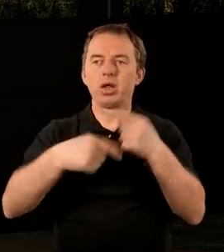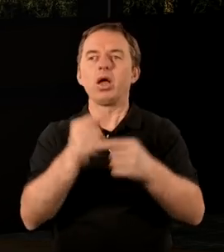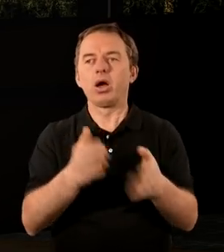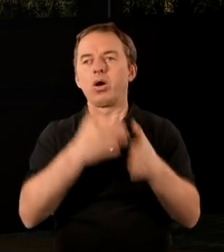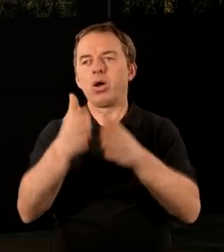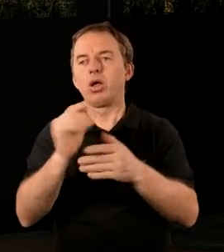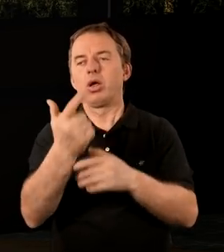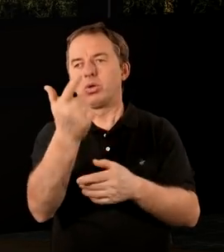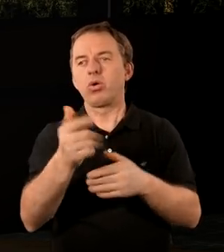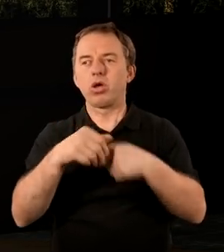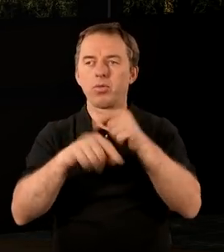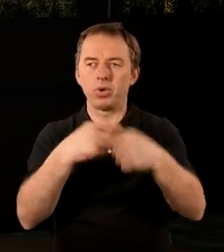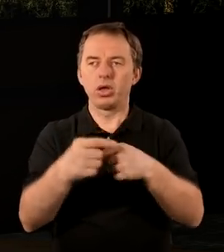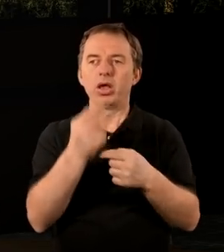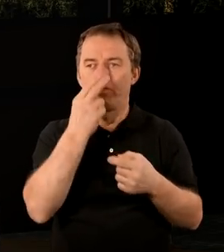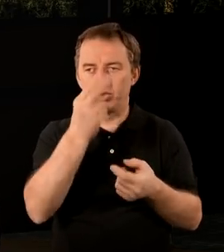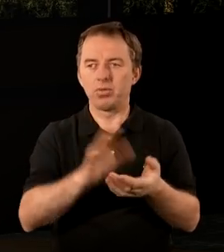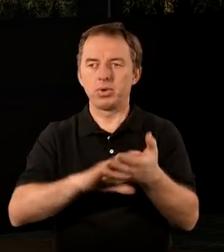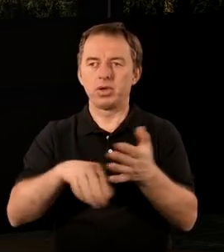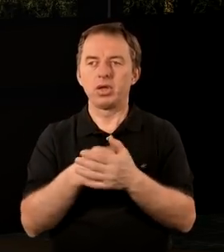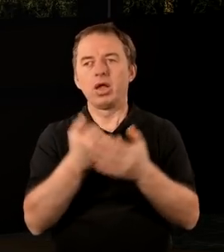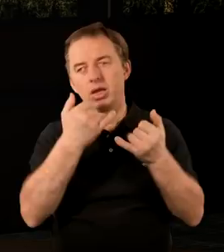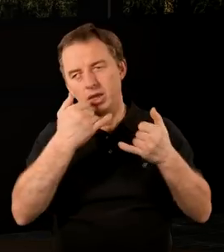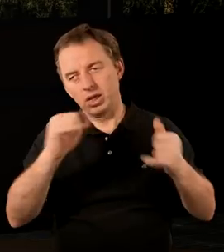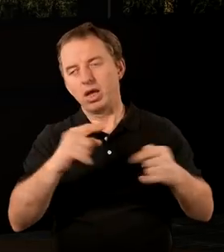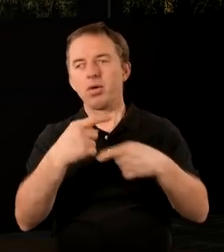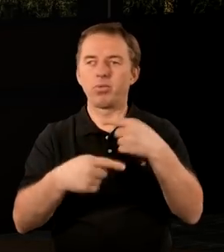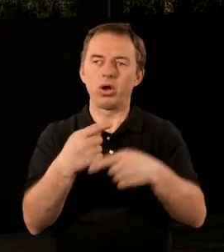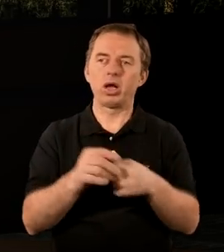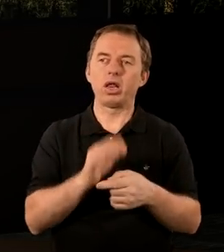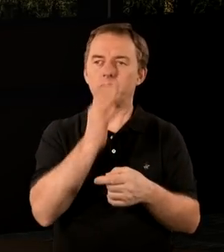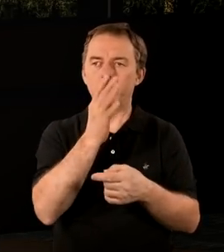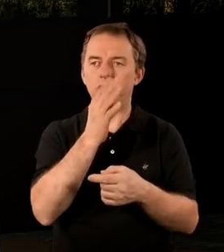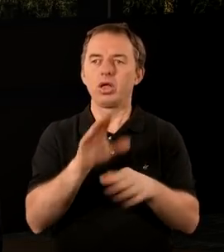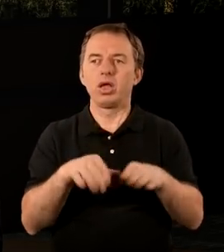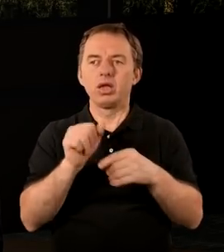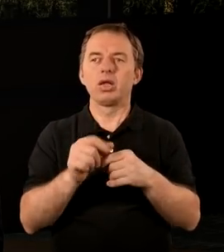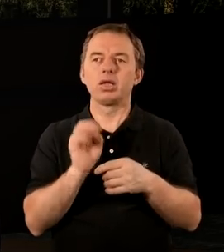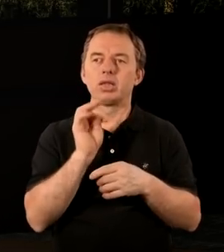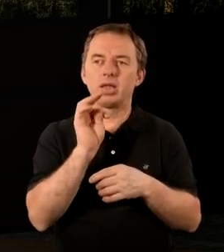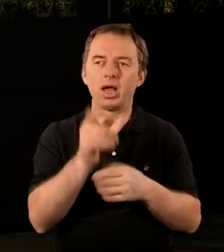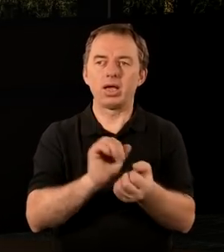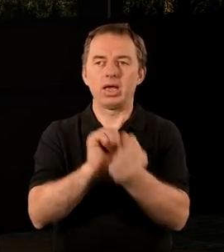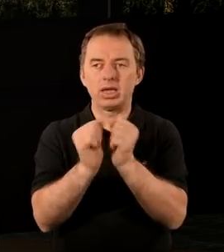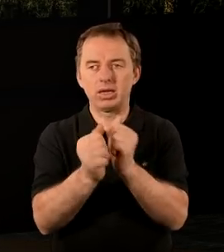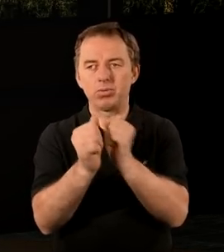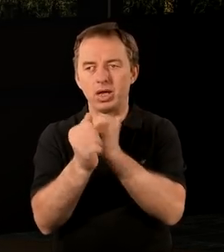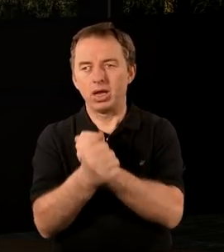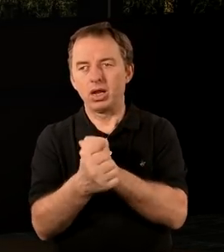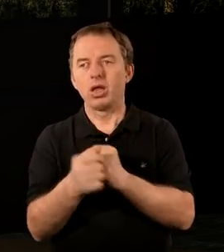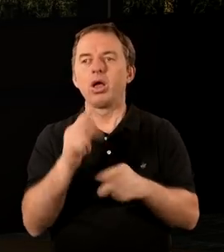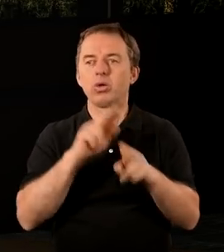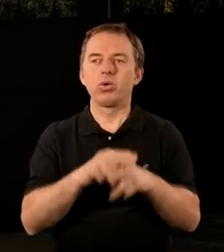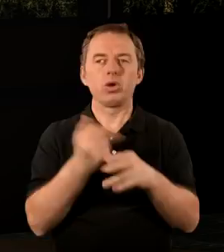pokolenie, to już jest kolejne, drugie pokolenie. Nieraz widzimy w Biblii, że w ciągu jednego pokolenia wśród Żydów zachodziły takie zmiany, że